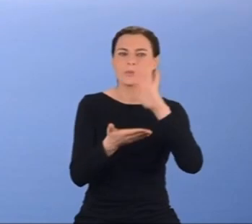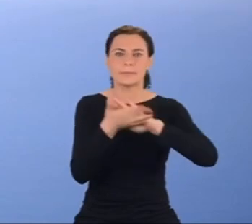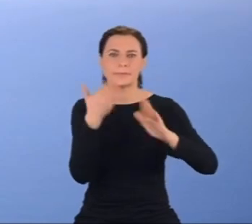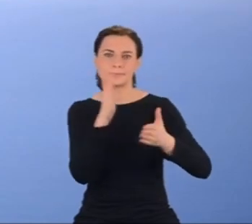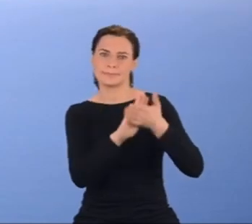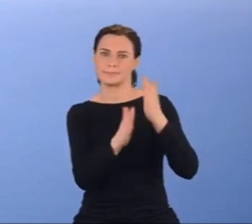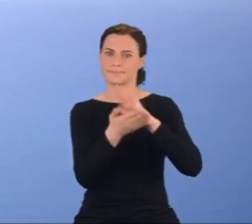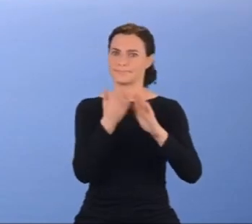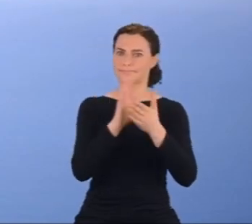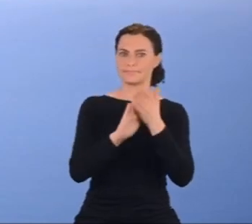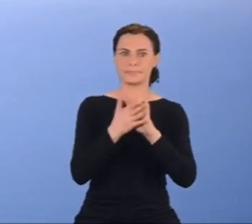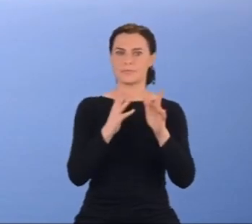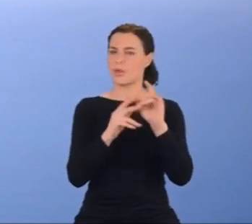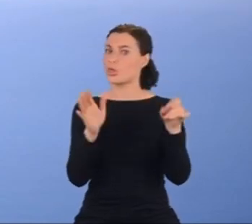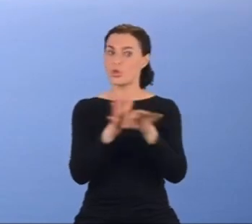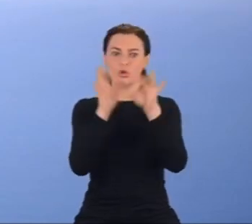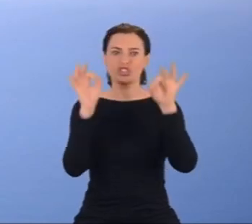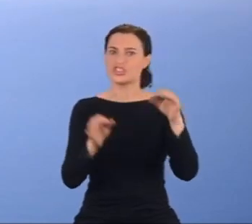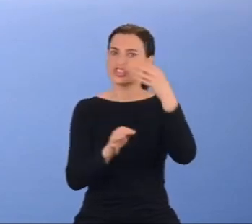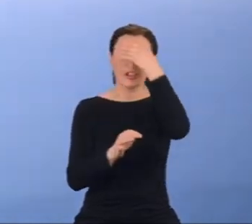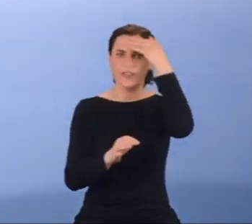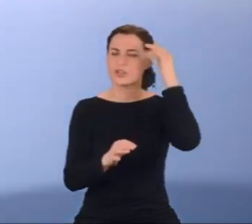pory nikt nie rozwiązał tej zagadki.